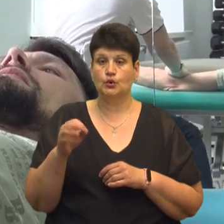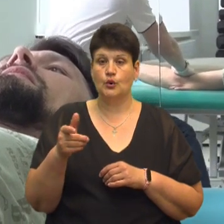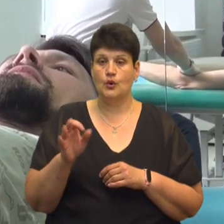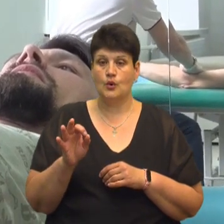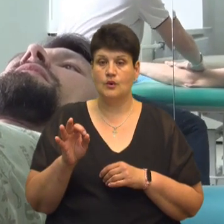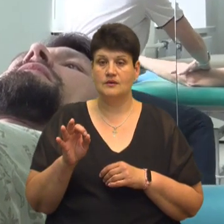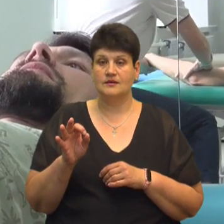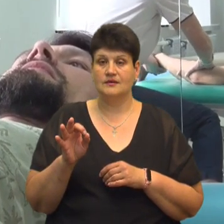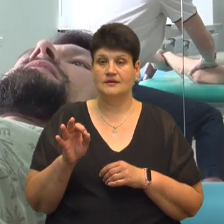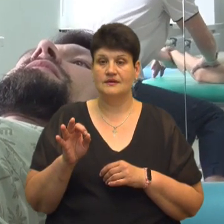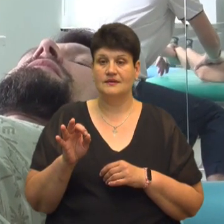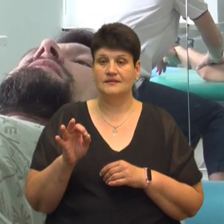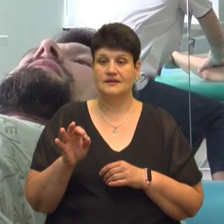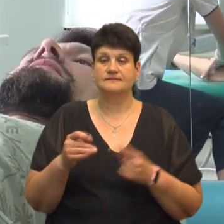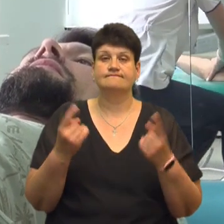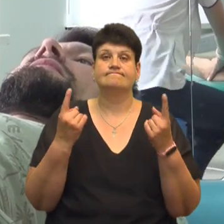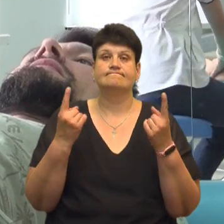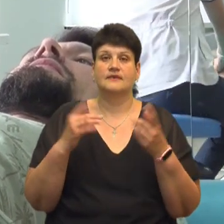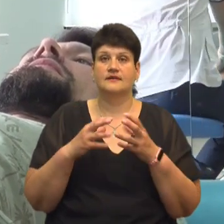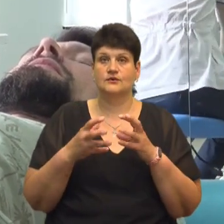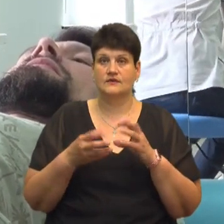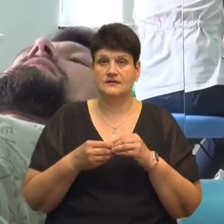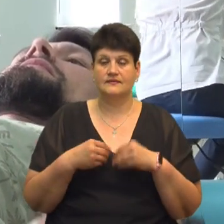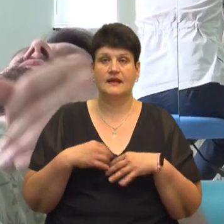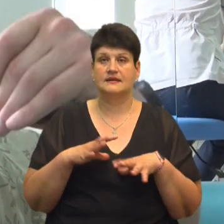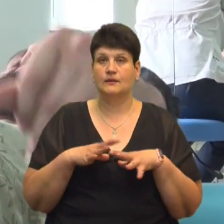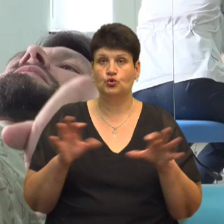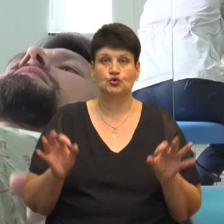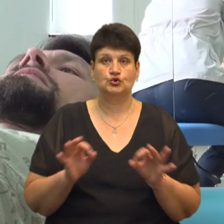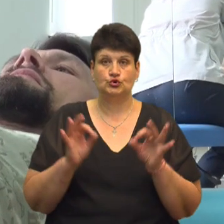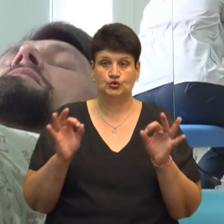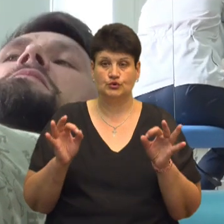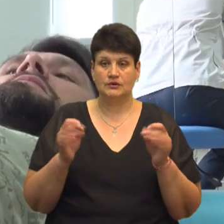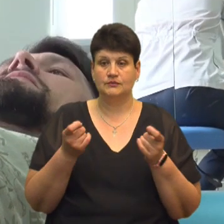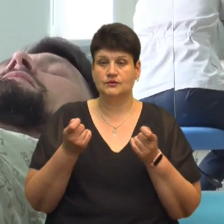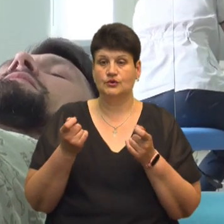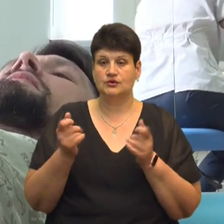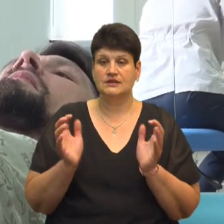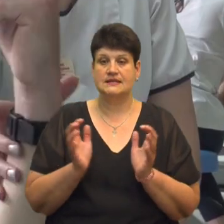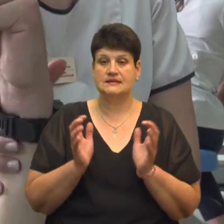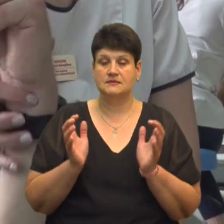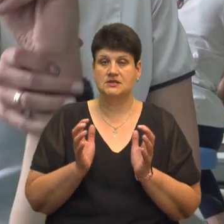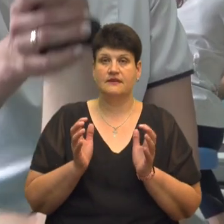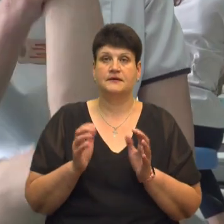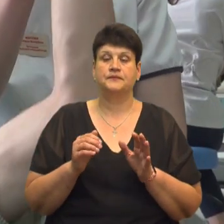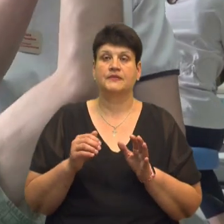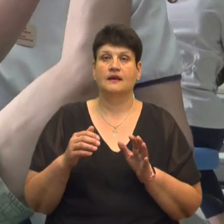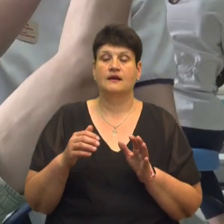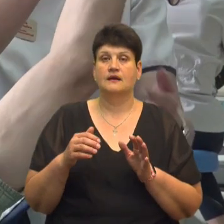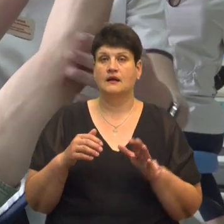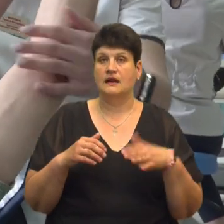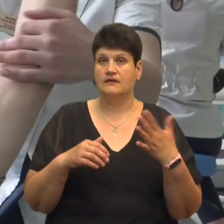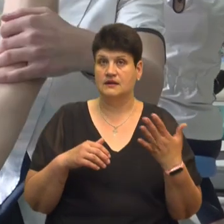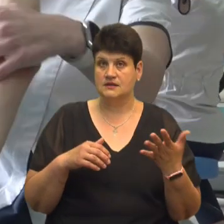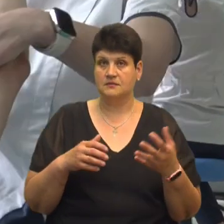У нас колосальні результати, у нас не було нічого. У нас були деякі рухи збереження тільки в лівій кінцівці. Ми вчилися тримати